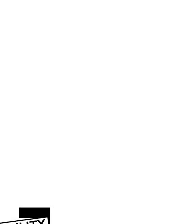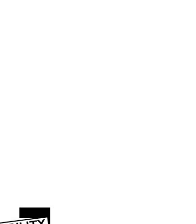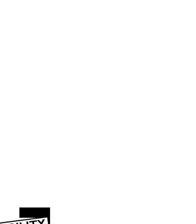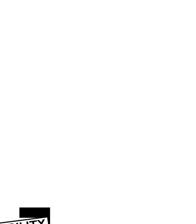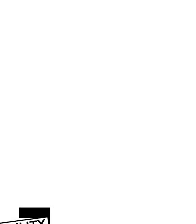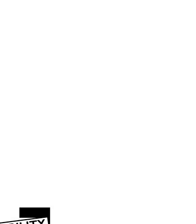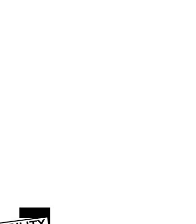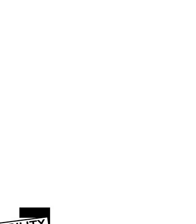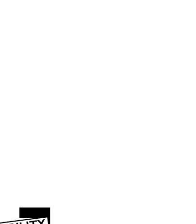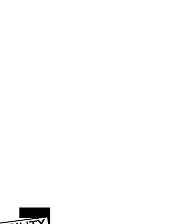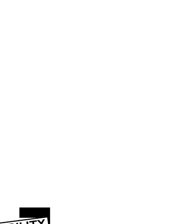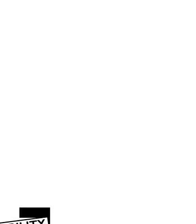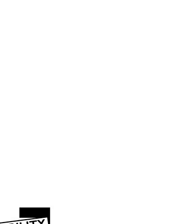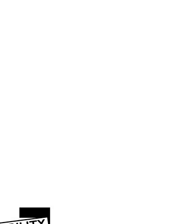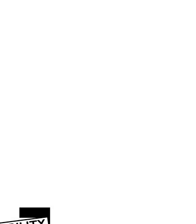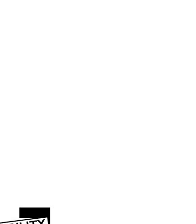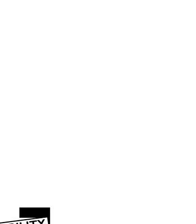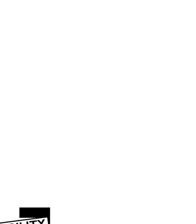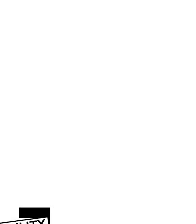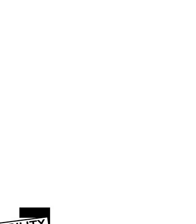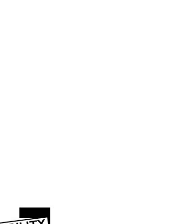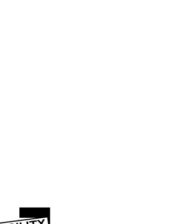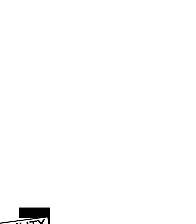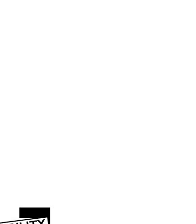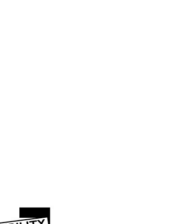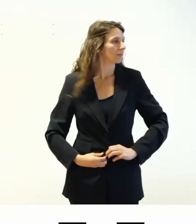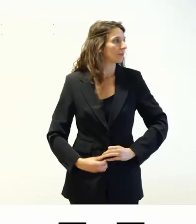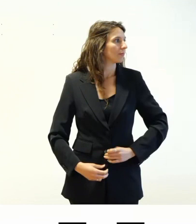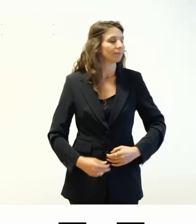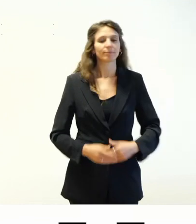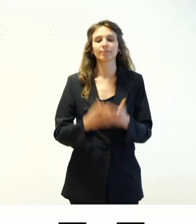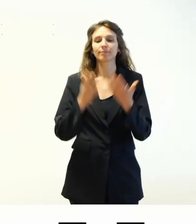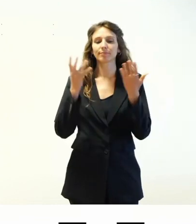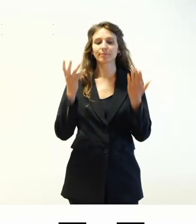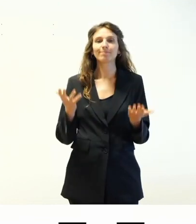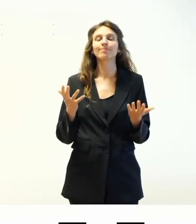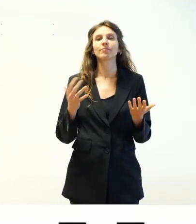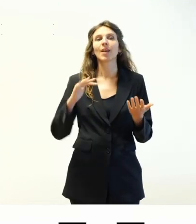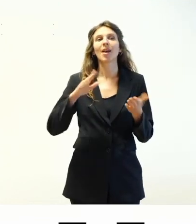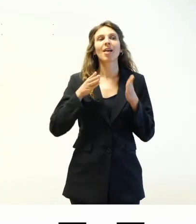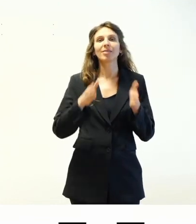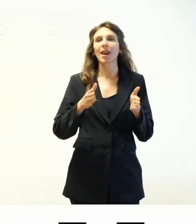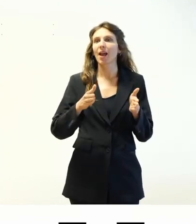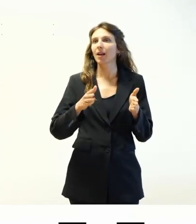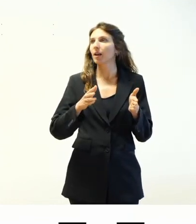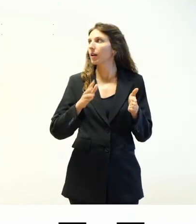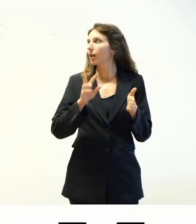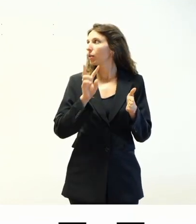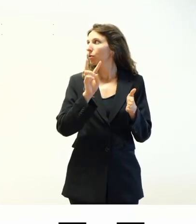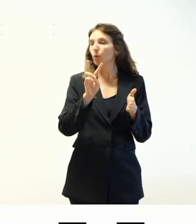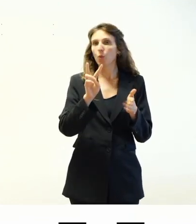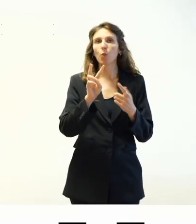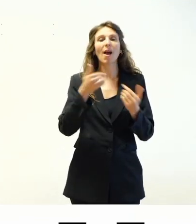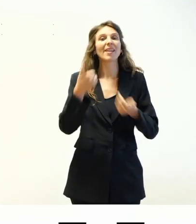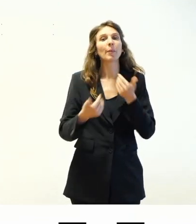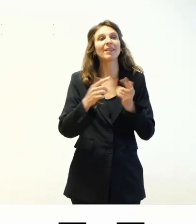Accessibility Specialist e sviluppatore front-end, DigiVision Tech. Per chi non ci seguisse in diretta sono le 18.15 e andiamo avanti fino alle